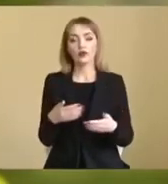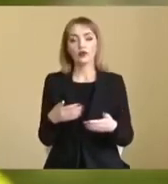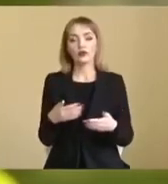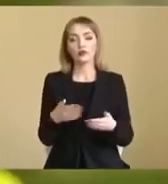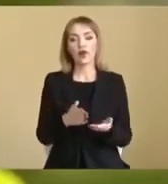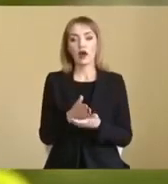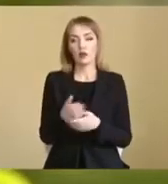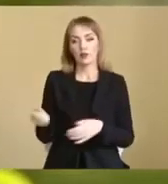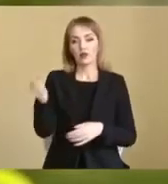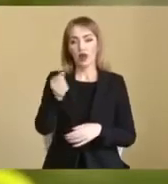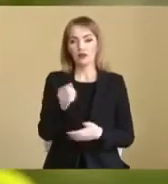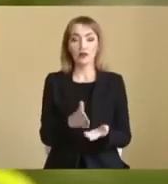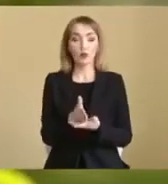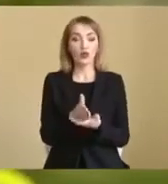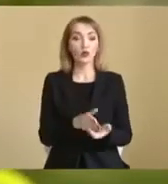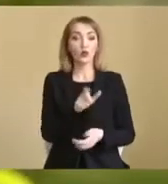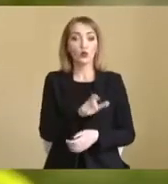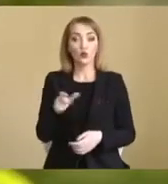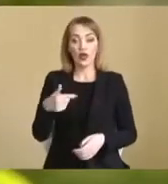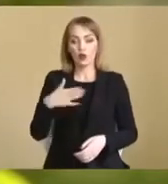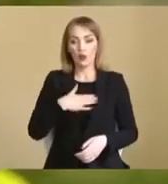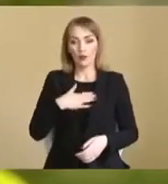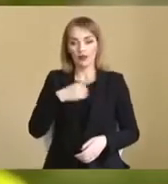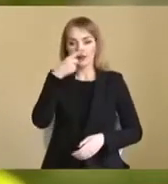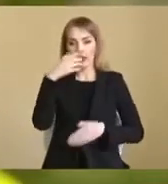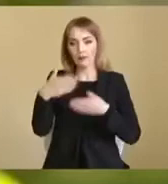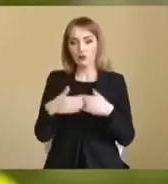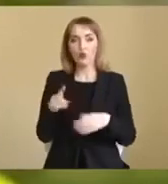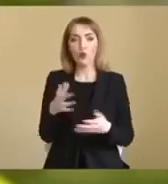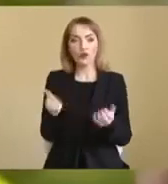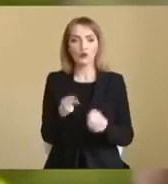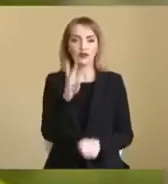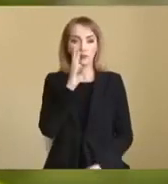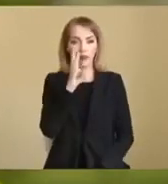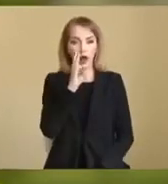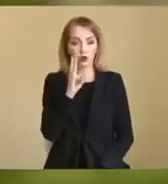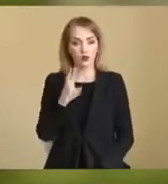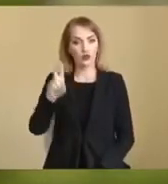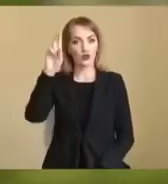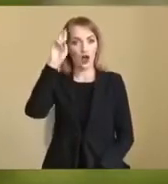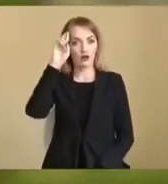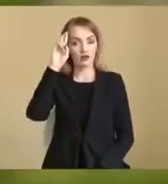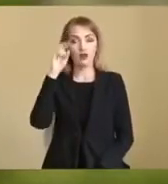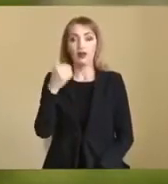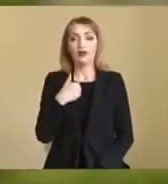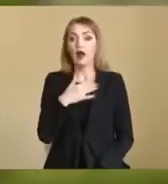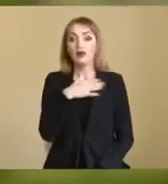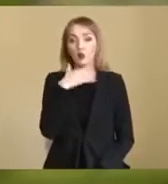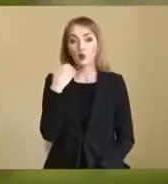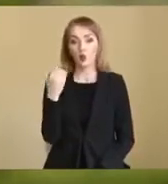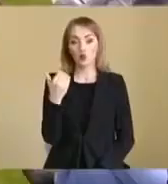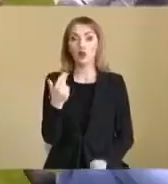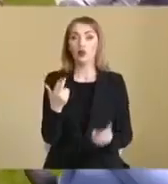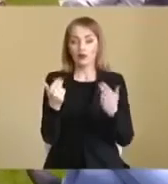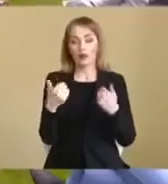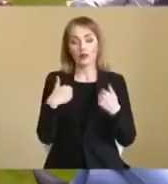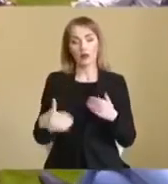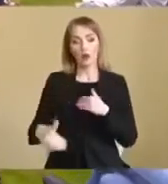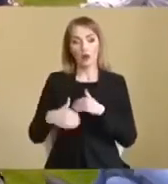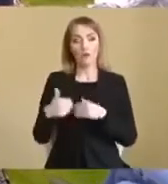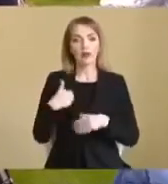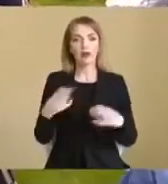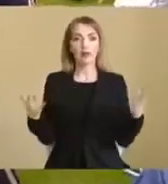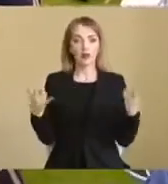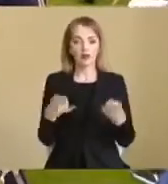посаду людей, які до мене наближні, щоб вони отримували заробітну плату з держави. Я не хочу. Так, він мені допомагає, мені